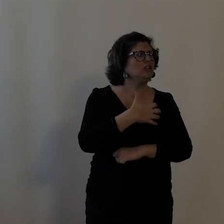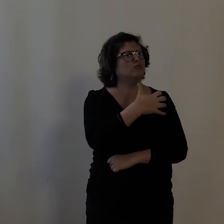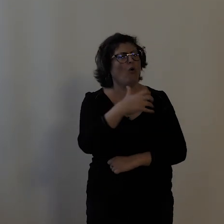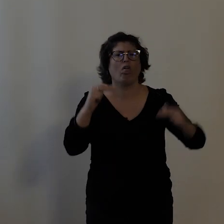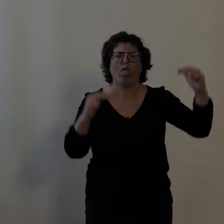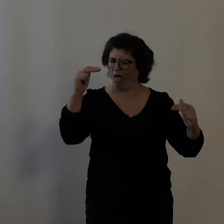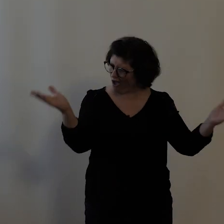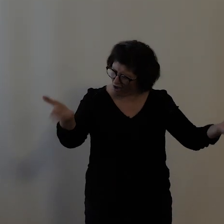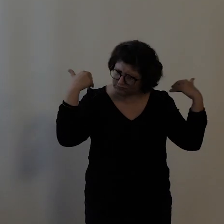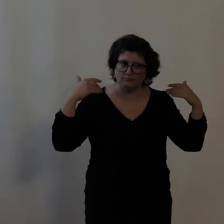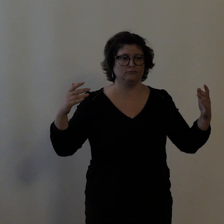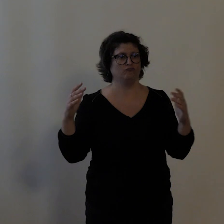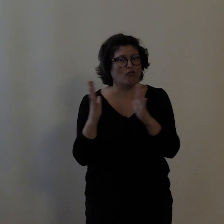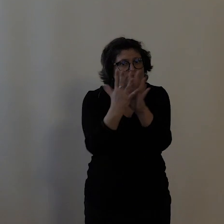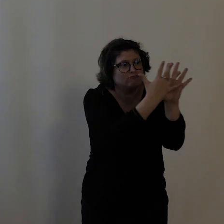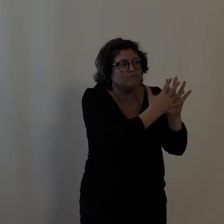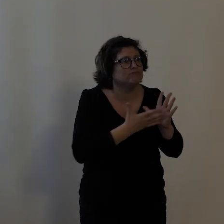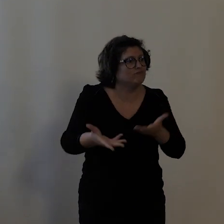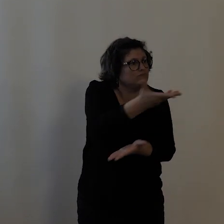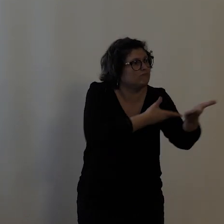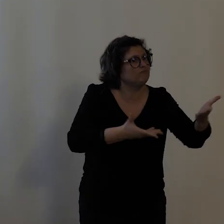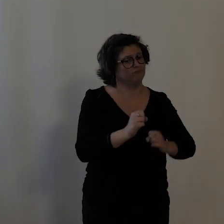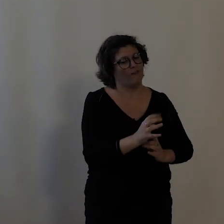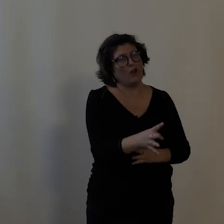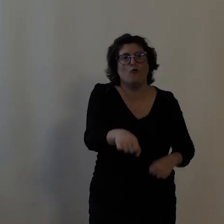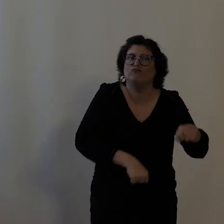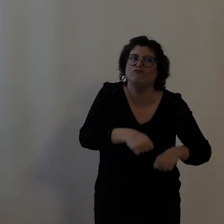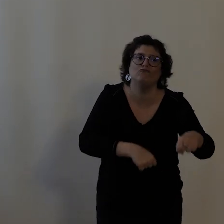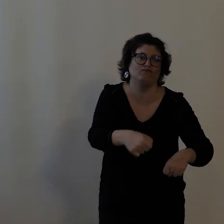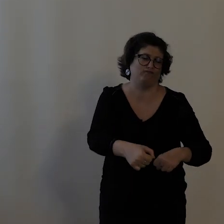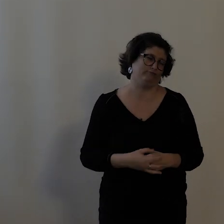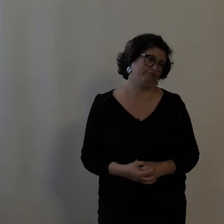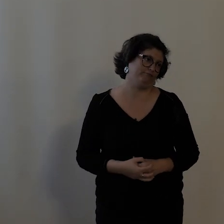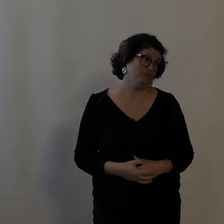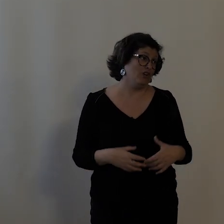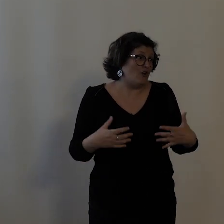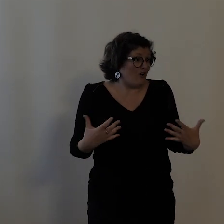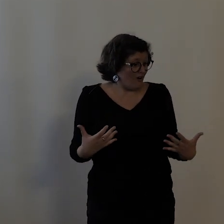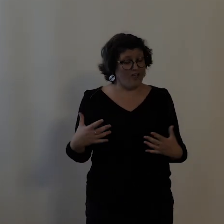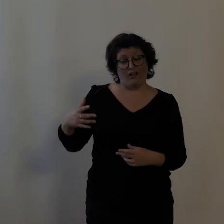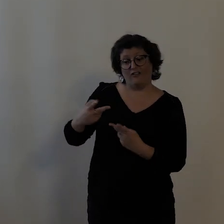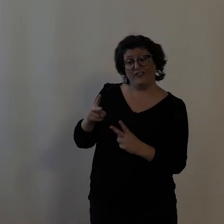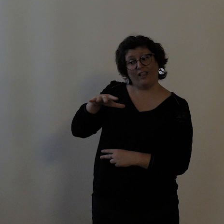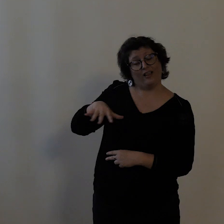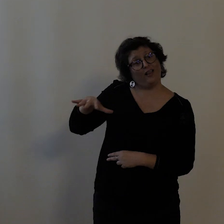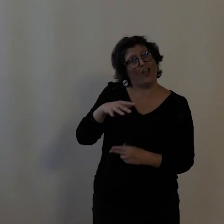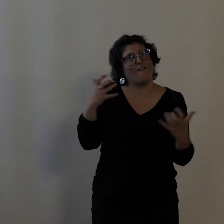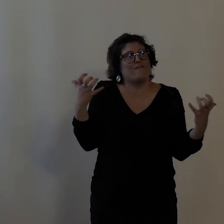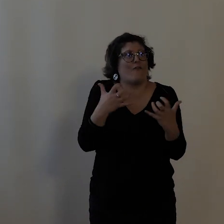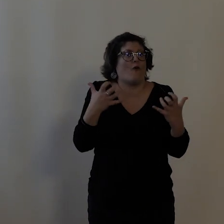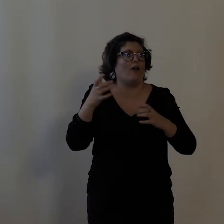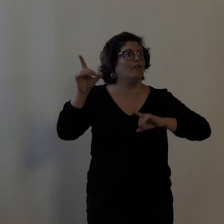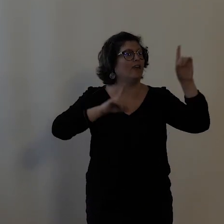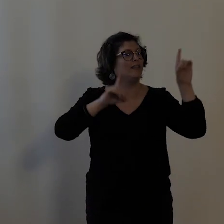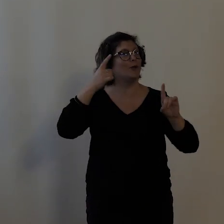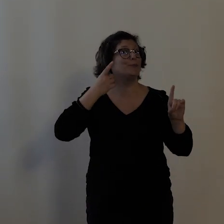la municipalité, enfin, sur cette approche de fêtes populaires, évidemment,